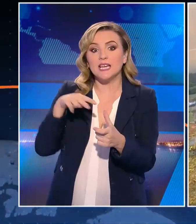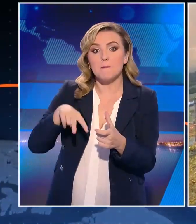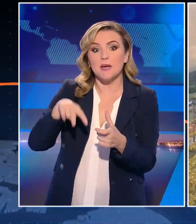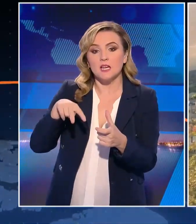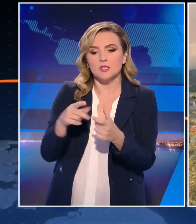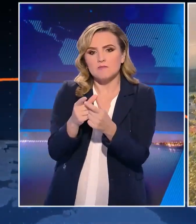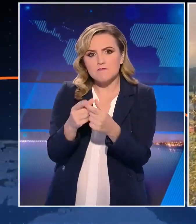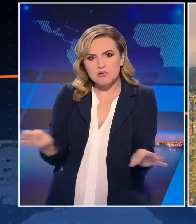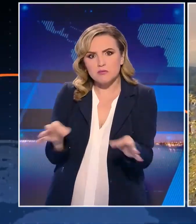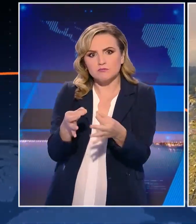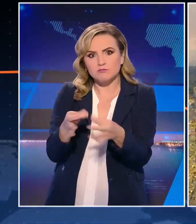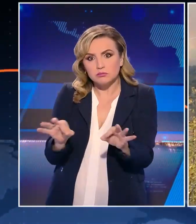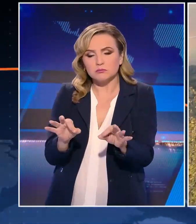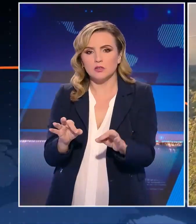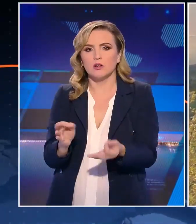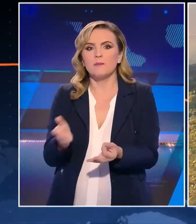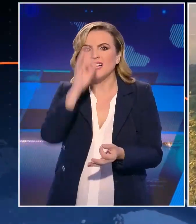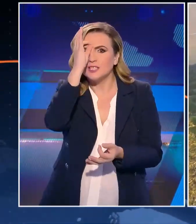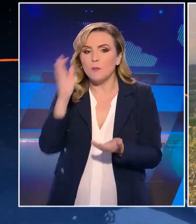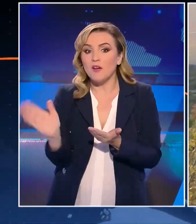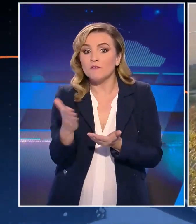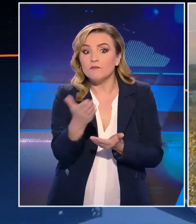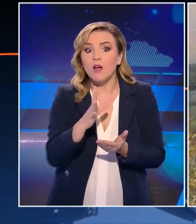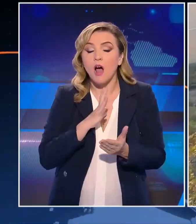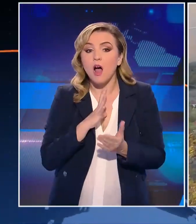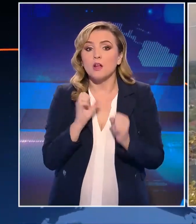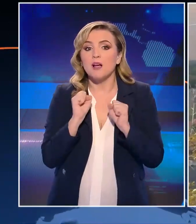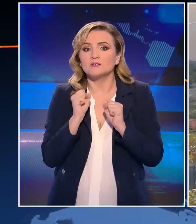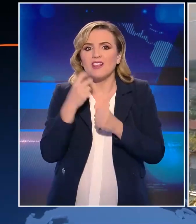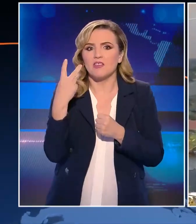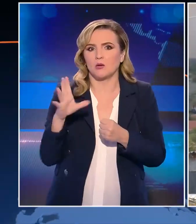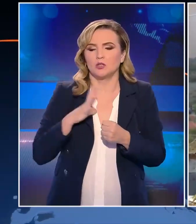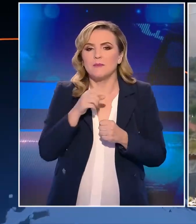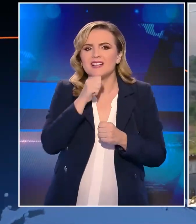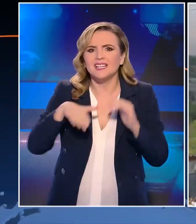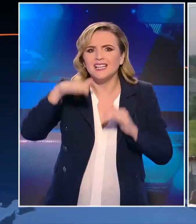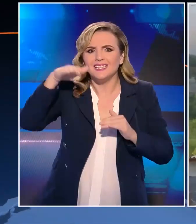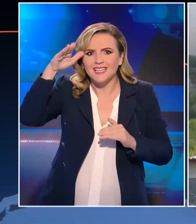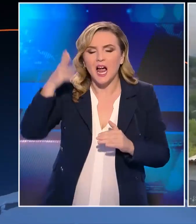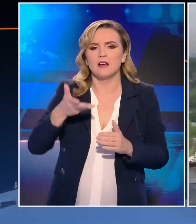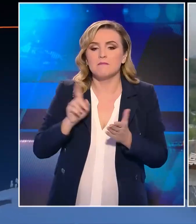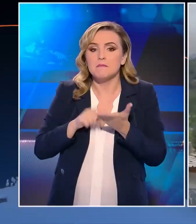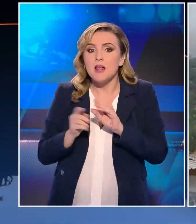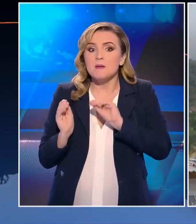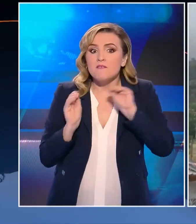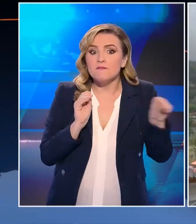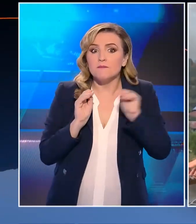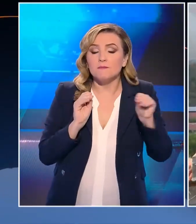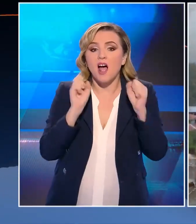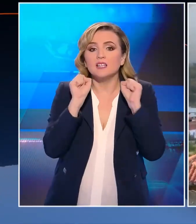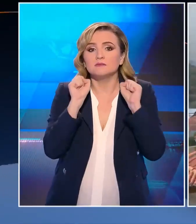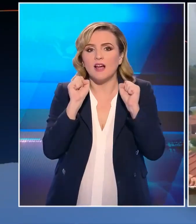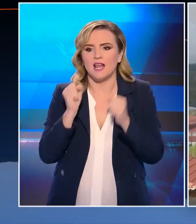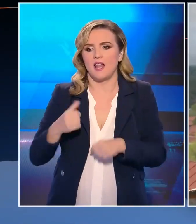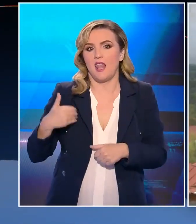σε εξέλιξη επιχείρησης της εκένωσης από την αστυνομία. Είναι 200 κάτι κυρίως ηλικιωμένοι που πρέπει να απομακρυθούν. Οι νεότεροι